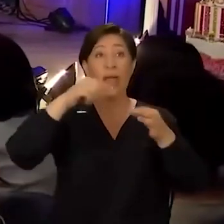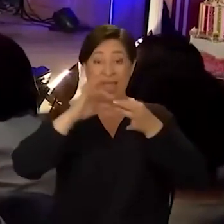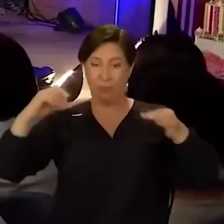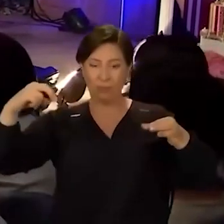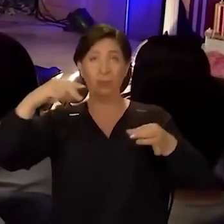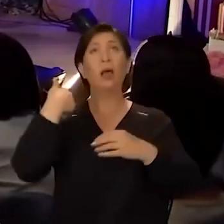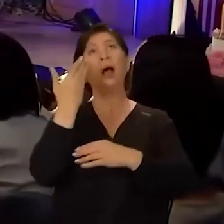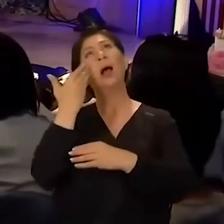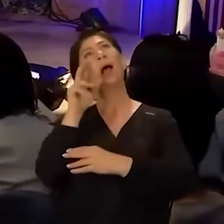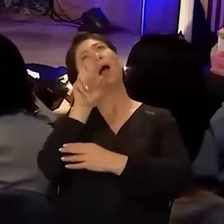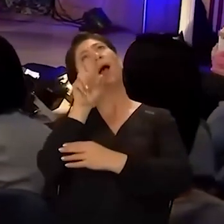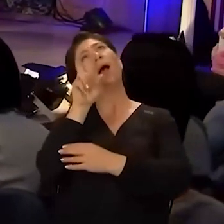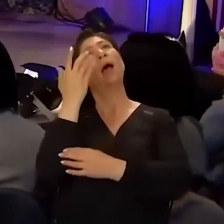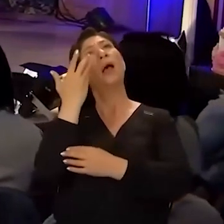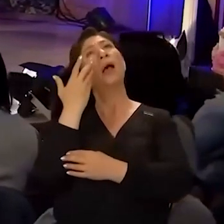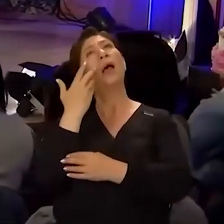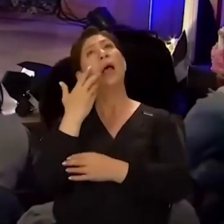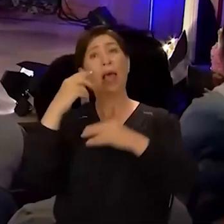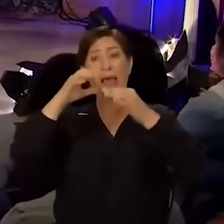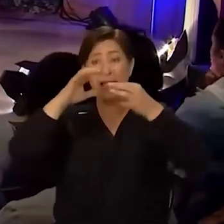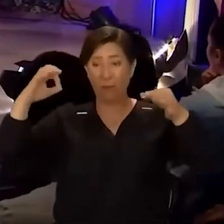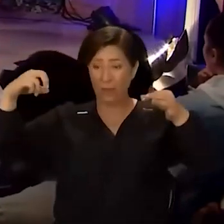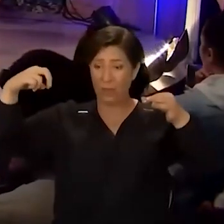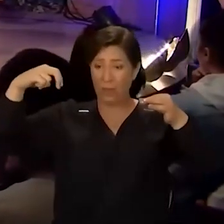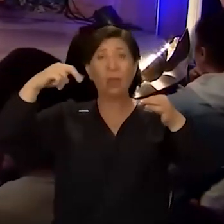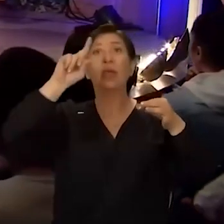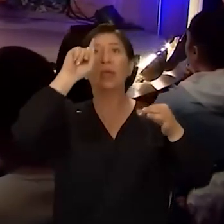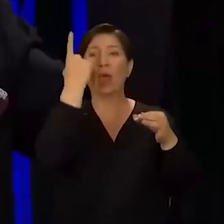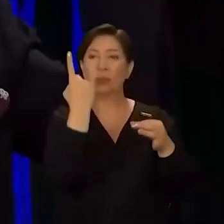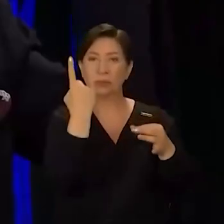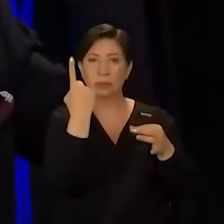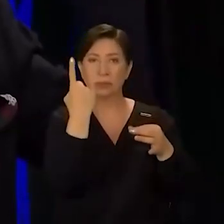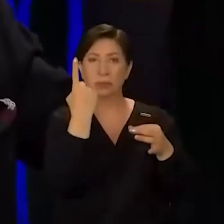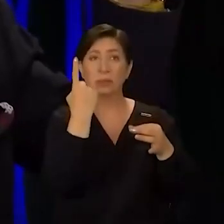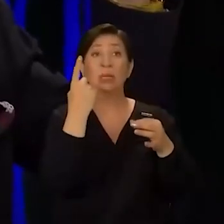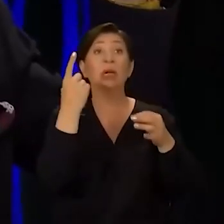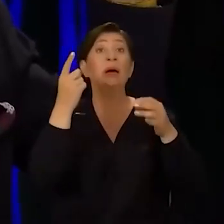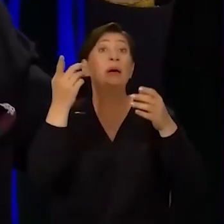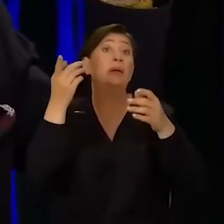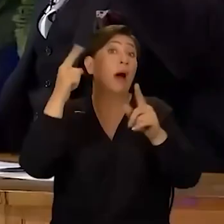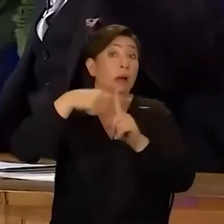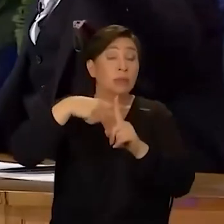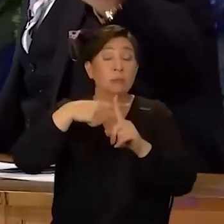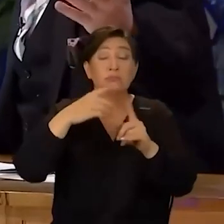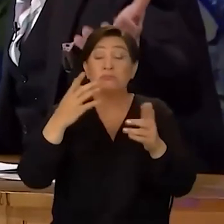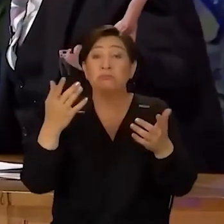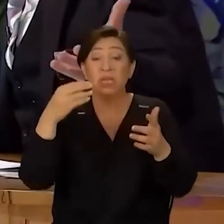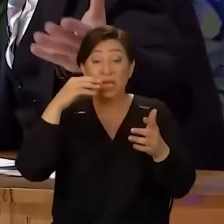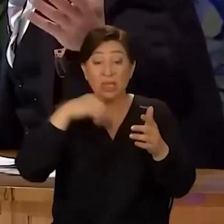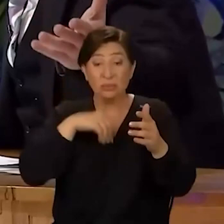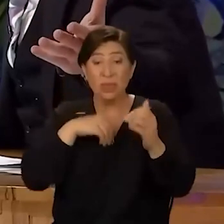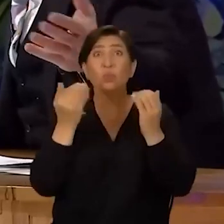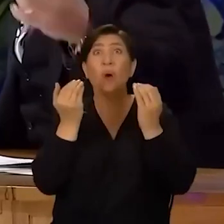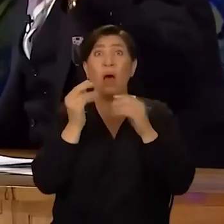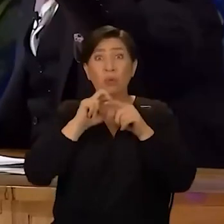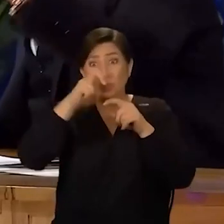üzerinde izleriz. İpin üzerindedir, yalnız başınadır ve belki içimizden dua